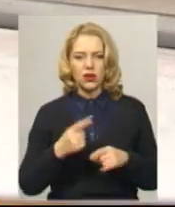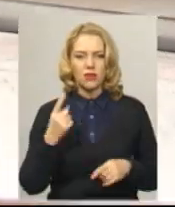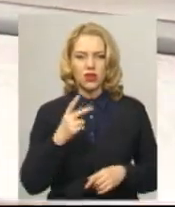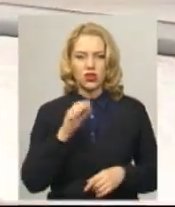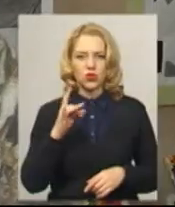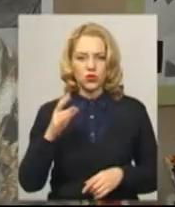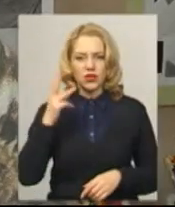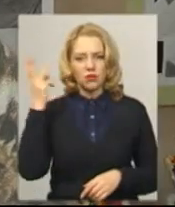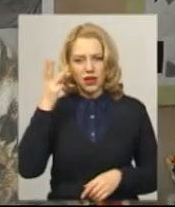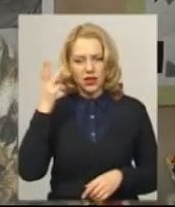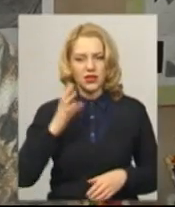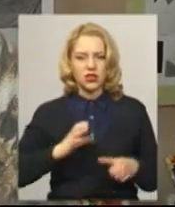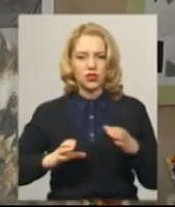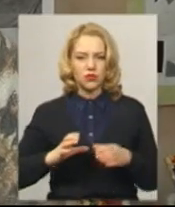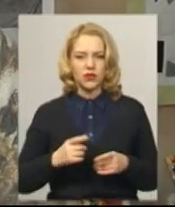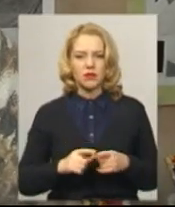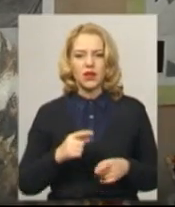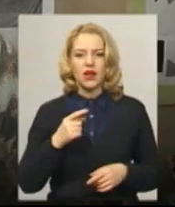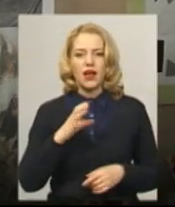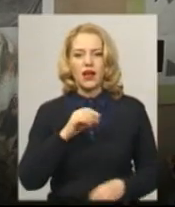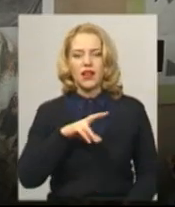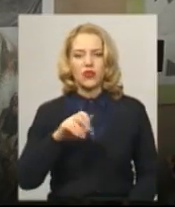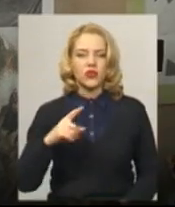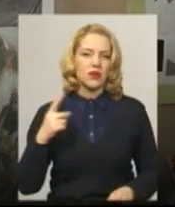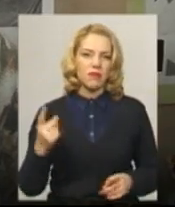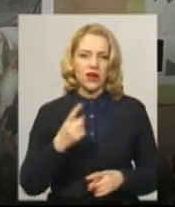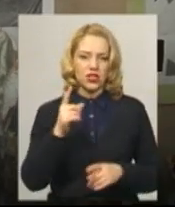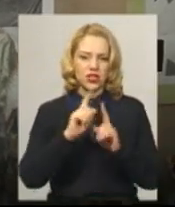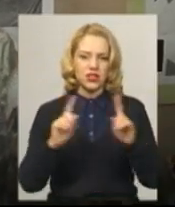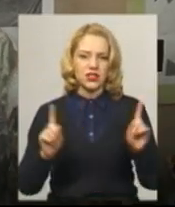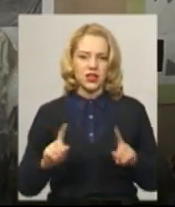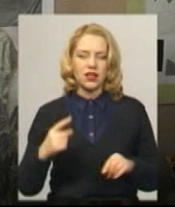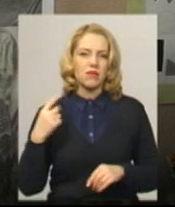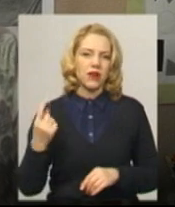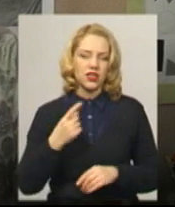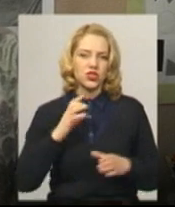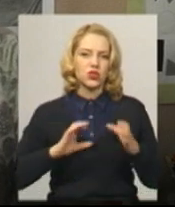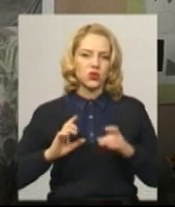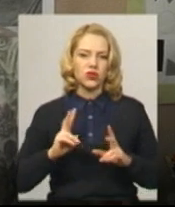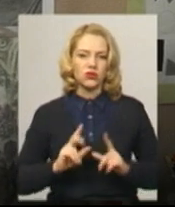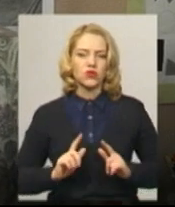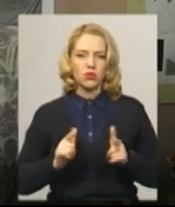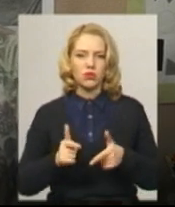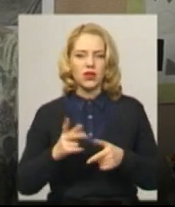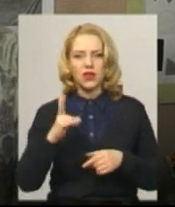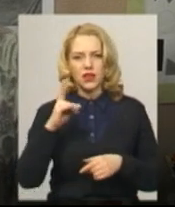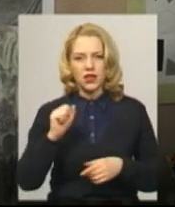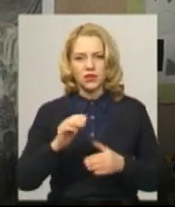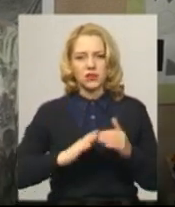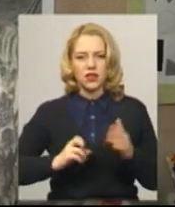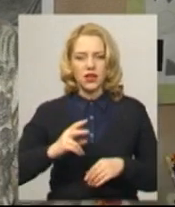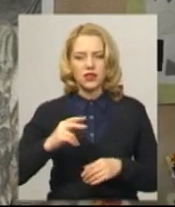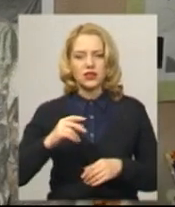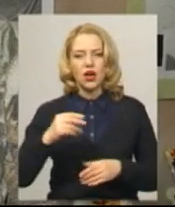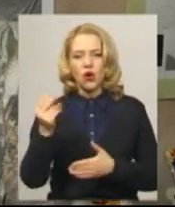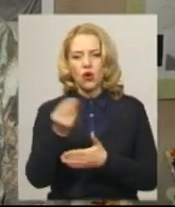-педагогічної академії. Елеонора – це наша перша зірка, перша студентка, яка вступила на спеціальність образотворче мистецтво,